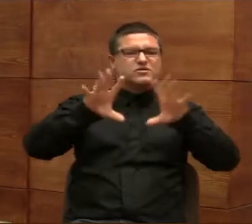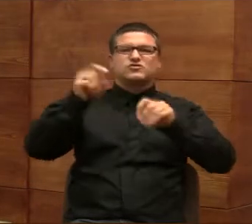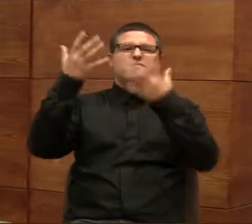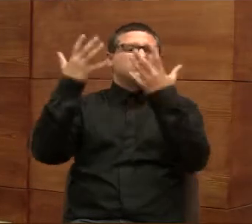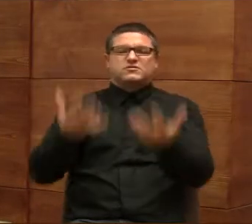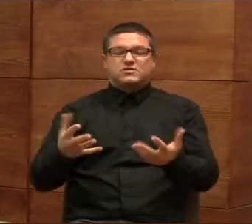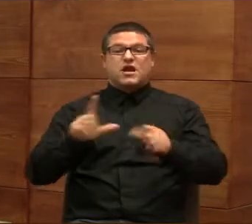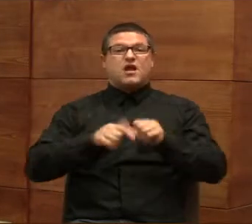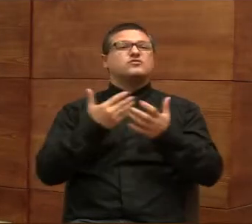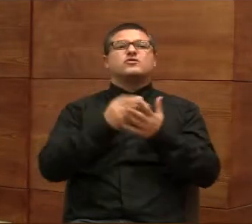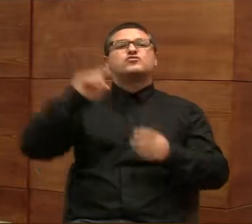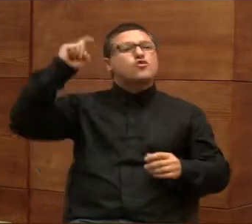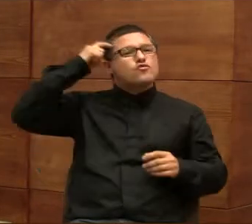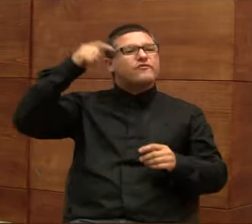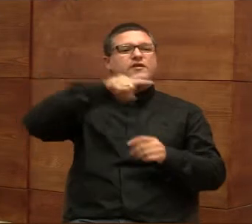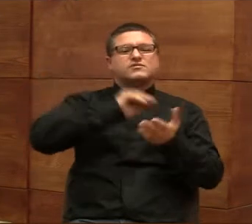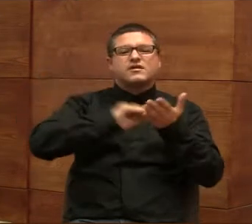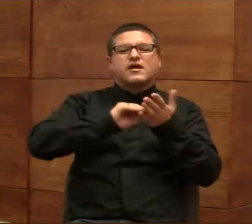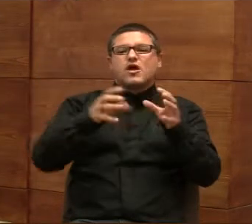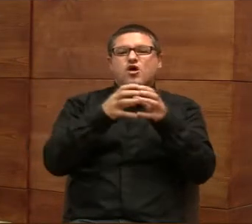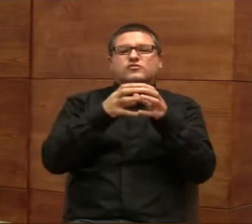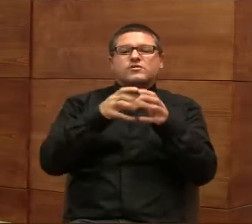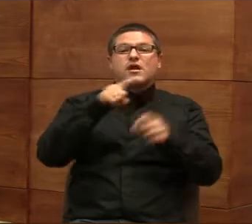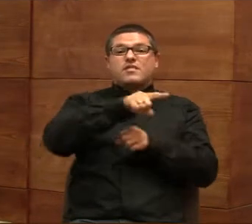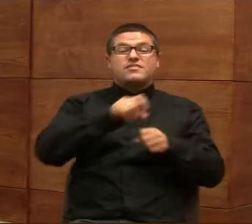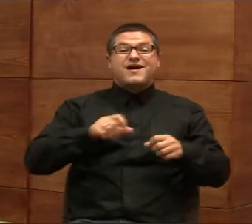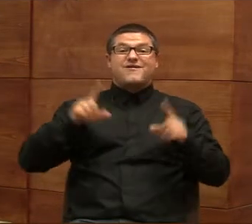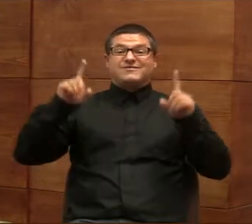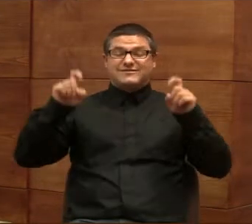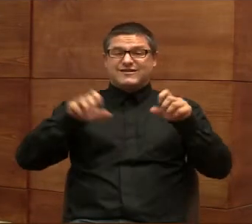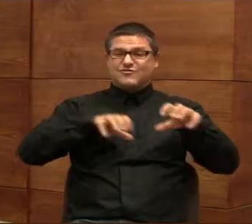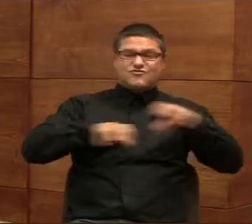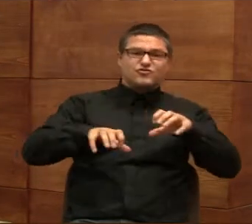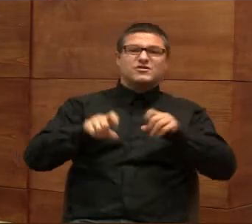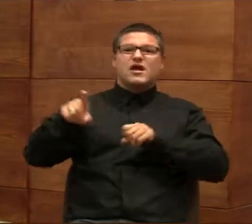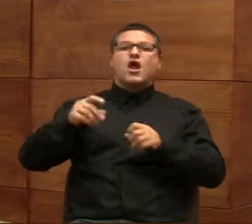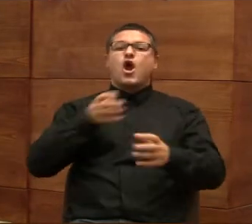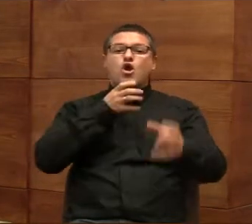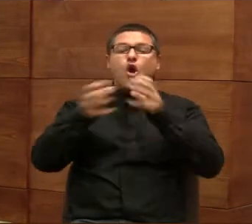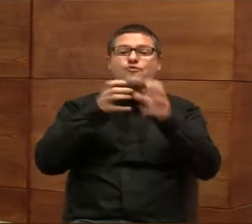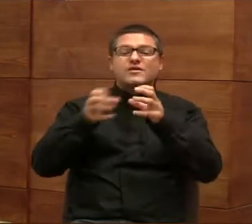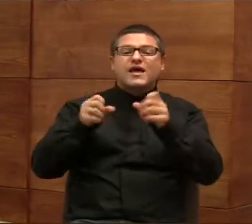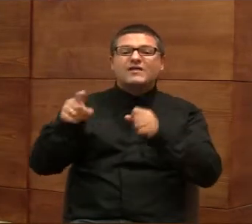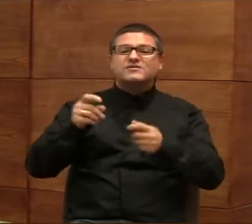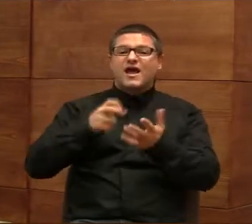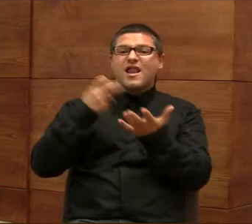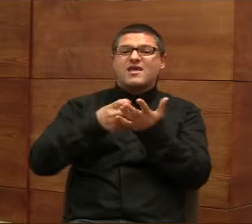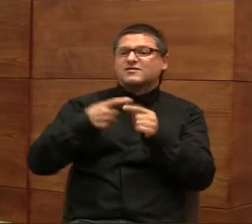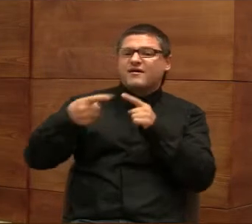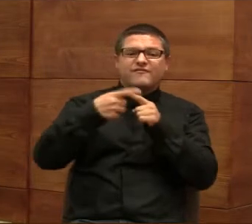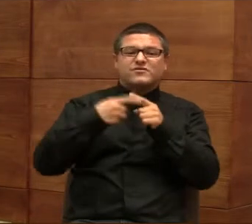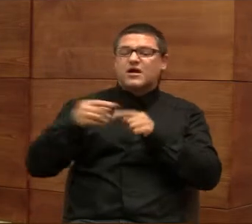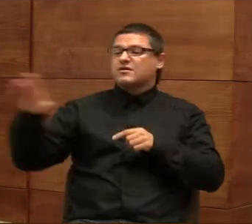Pani, na czym polega główne zadanie tego zespołu? Na noszeniu korespondencji między Ministerstwem, Biurem,